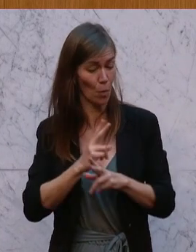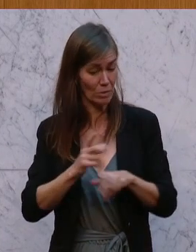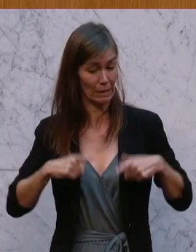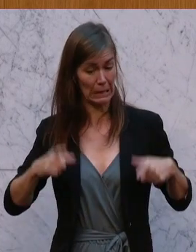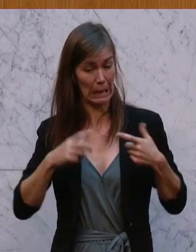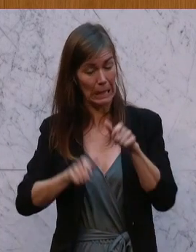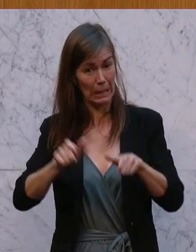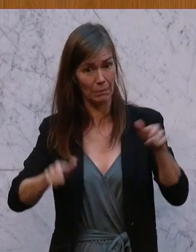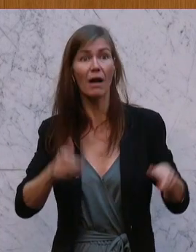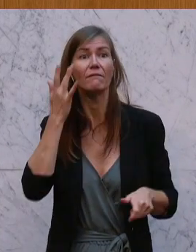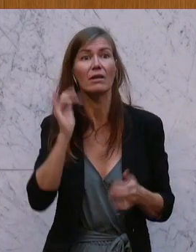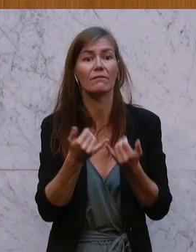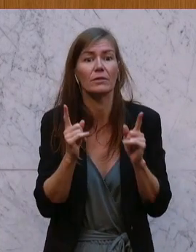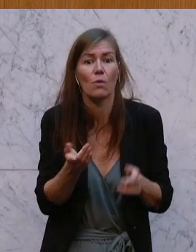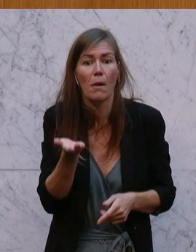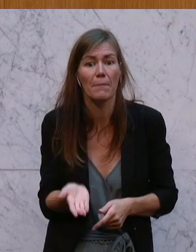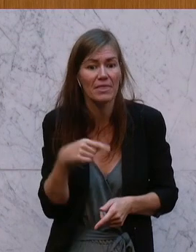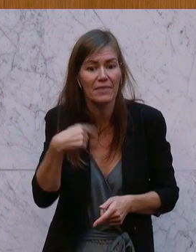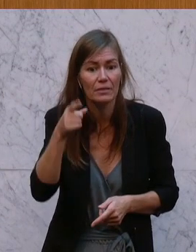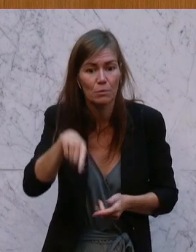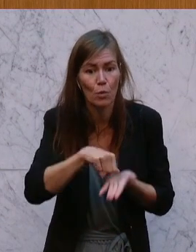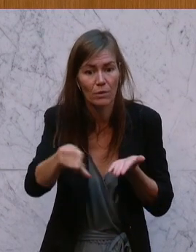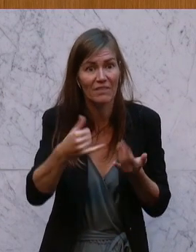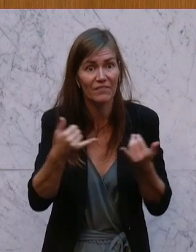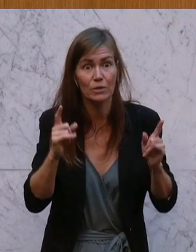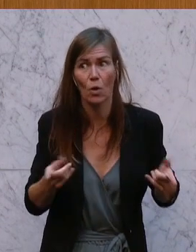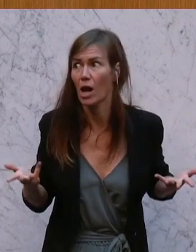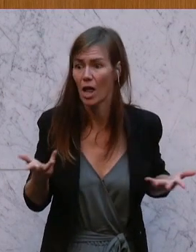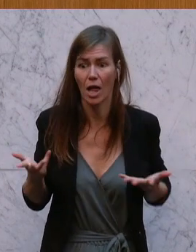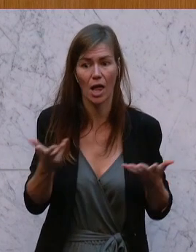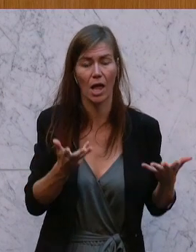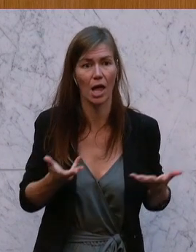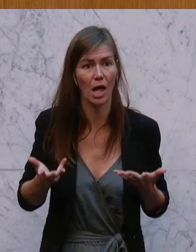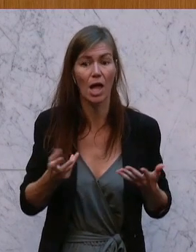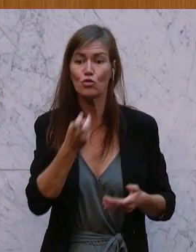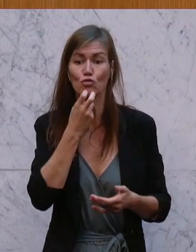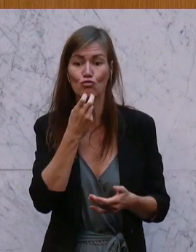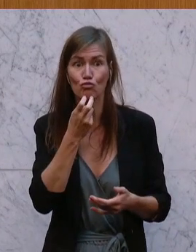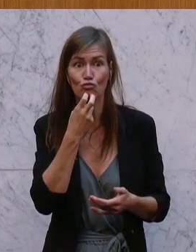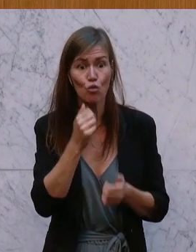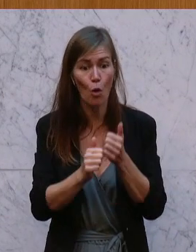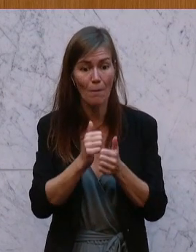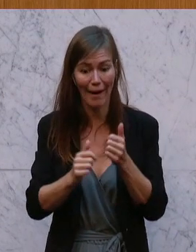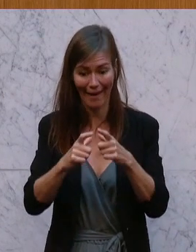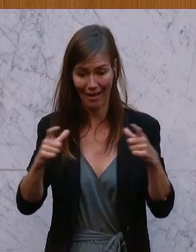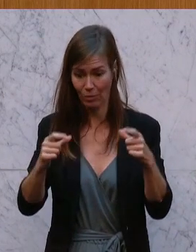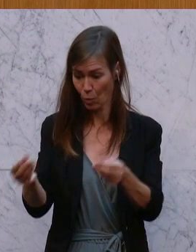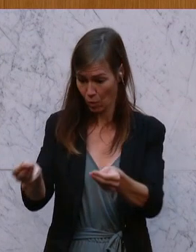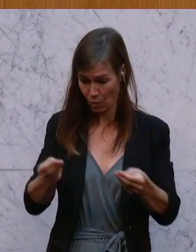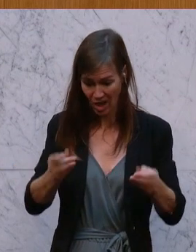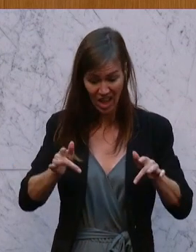nicht mehr, wie sie die Miete bezahlen. Sie wissen nicht mehr, wie sie ihre Stromrechnungen bezahlen sollen. Sie wissen nicht mehr, wie sie ihre